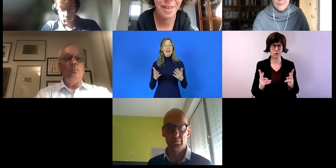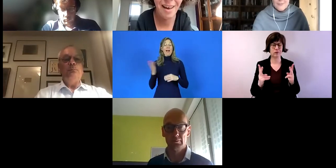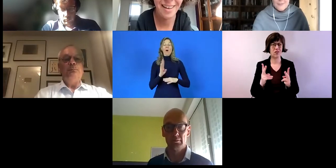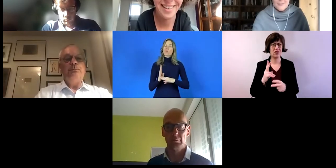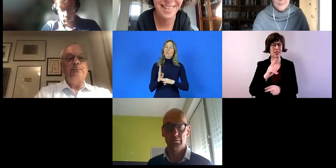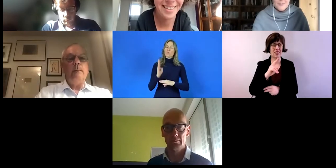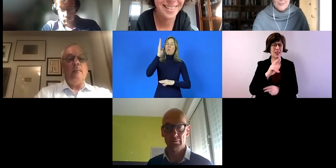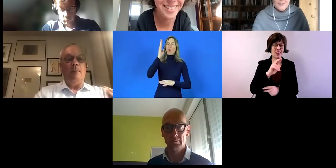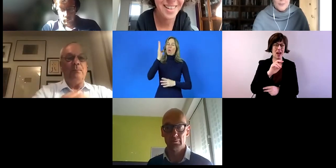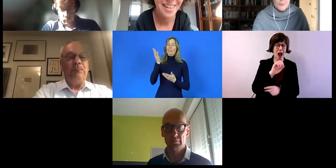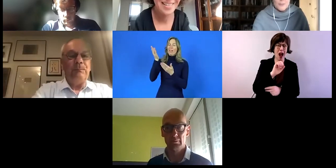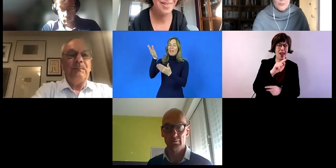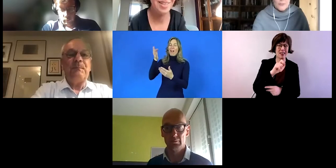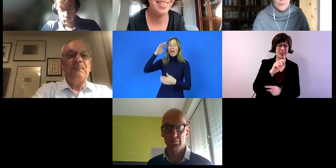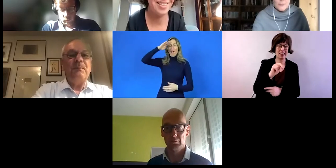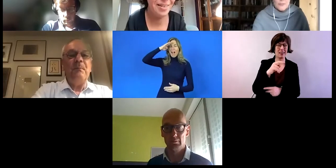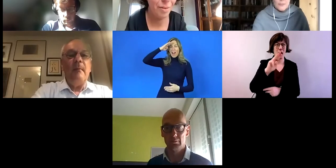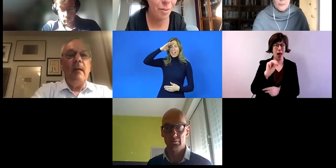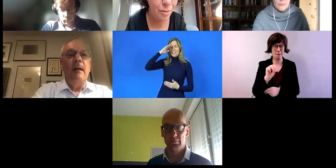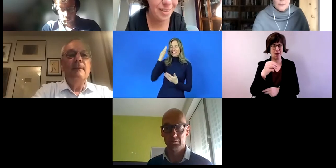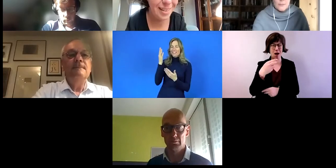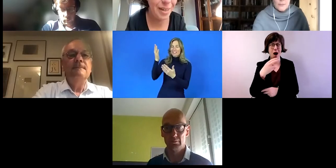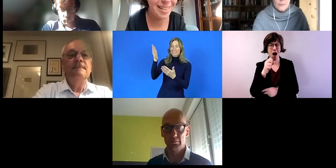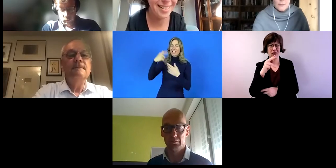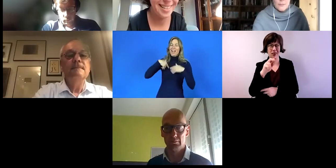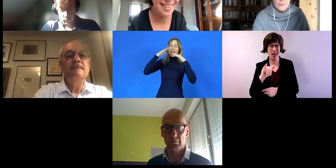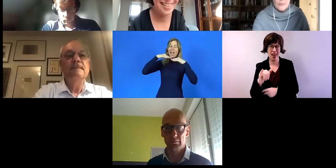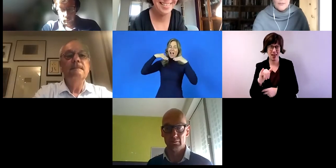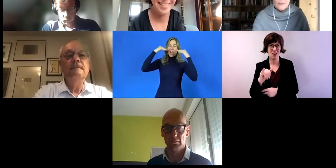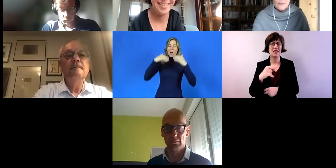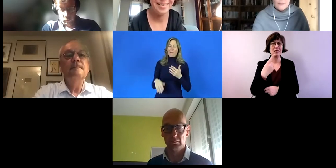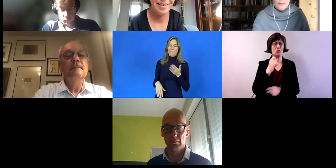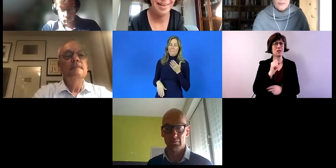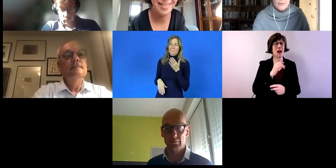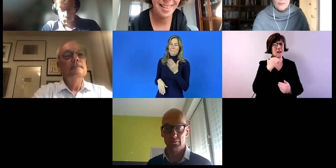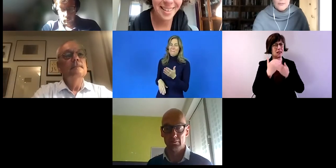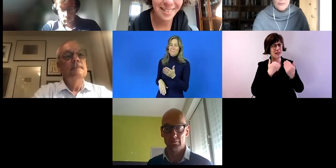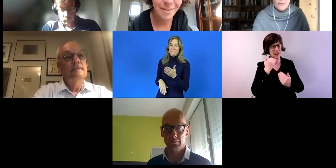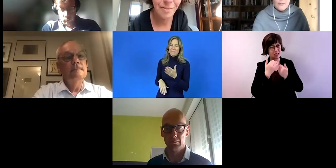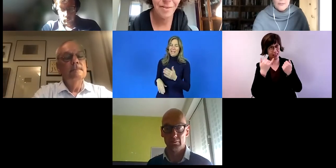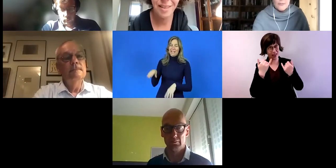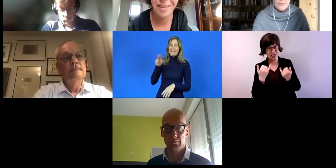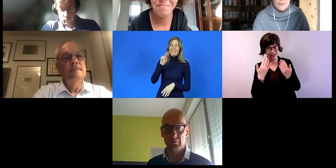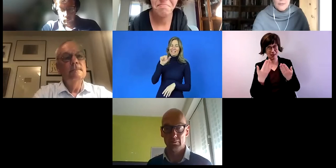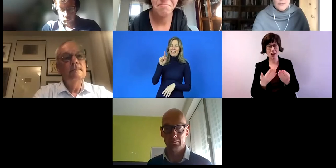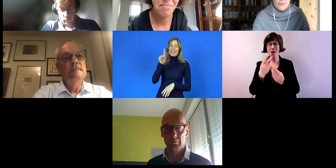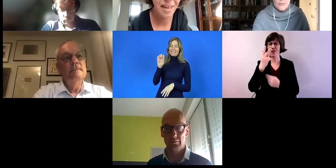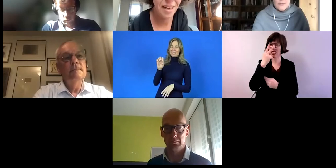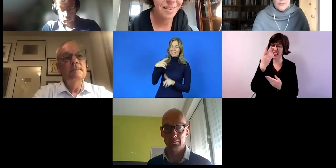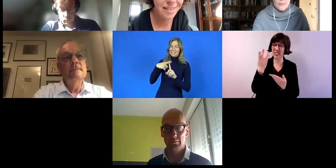Aydin Mithartner hier ist. Sie wird uns jetzt mal ihre Sicht der Dinge erzählen. Wie